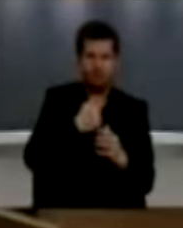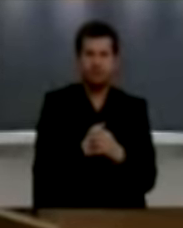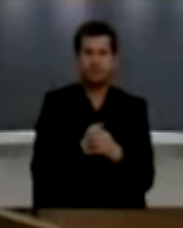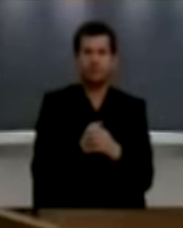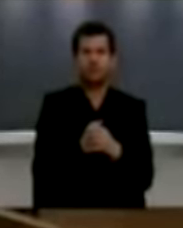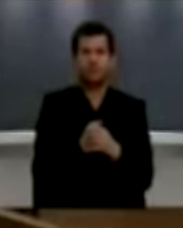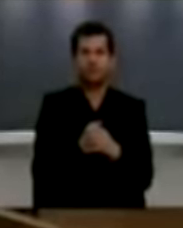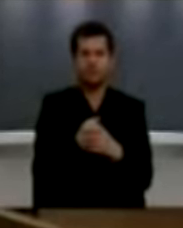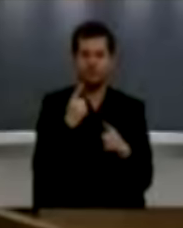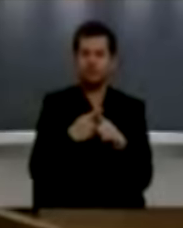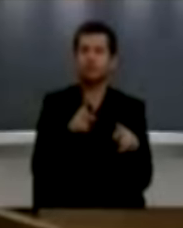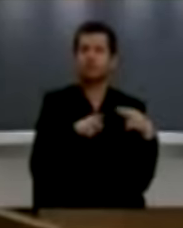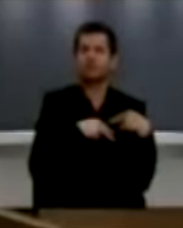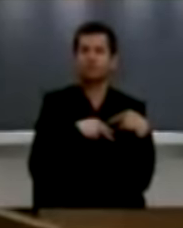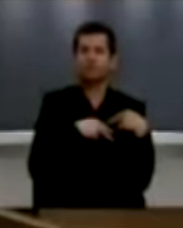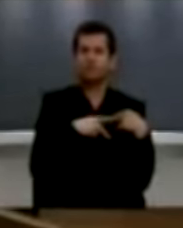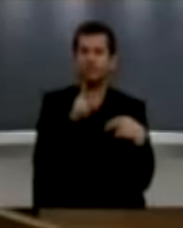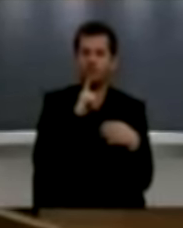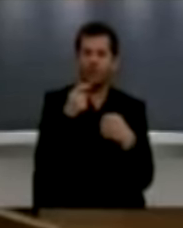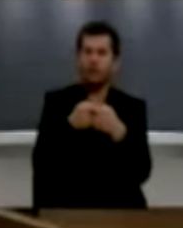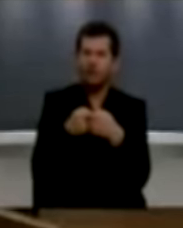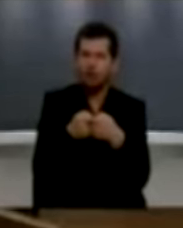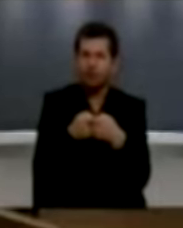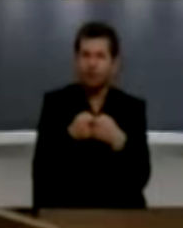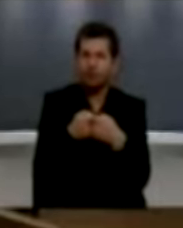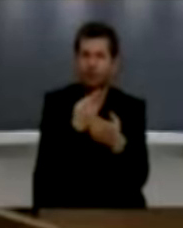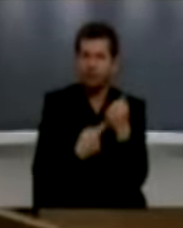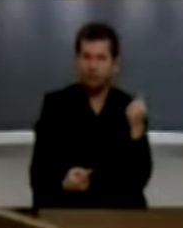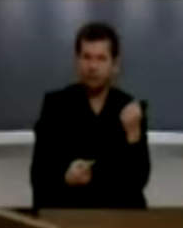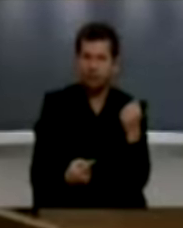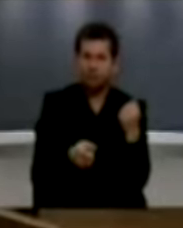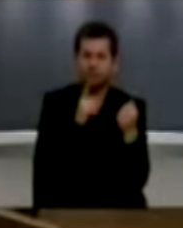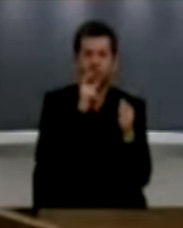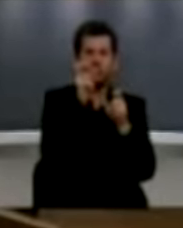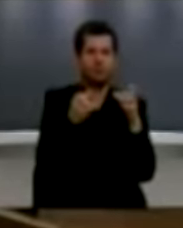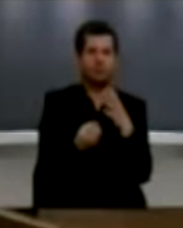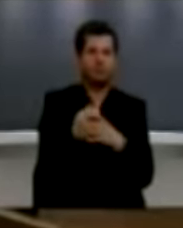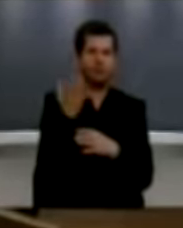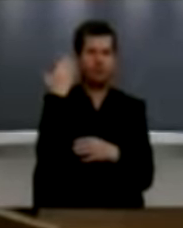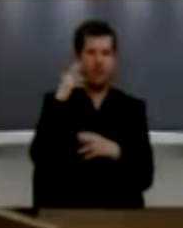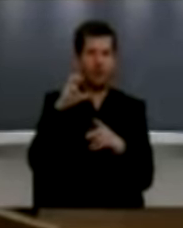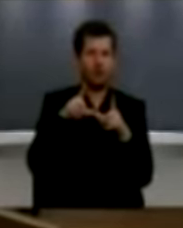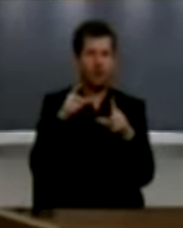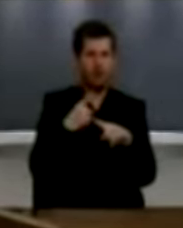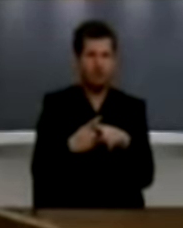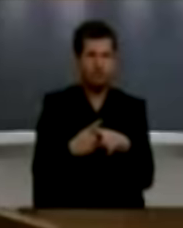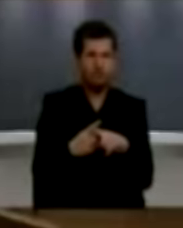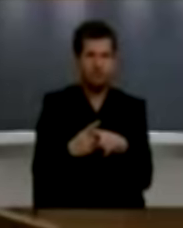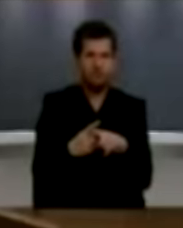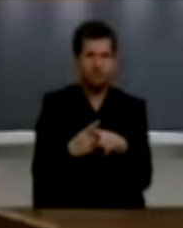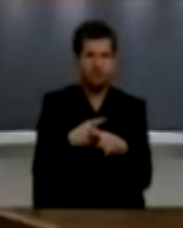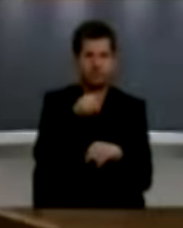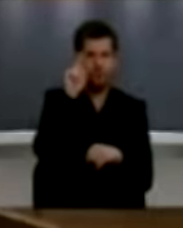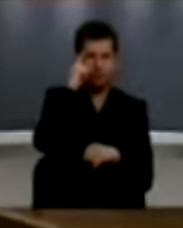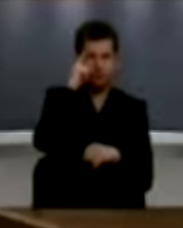të udhichet nga një organizëm i dështuar nga ata që e kanë themelju e Uleksi. A me të vërtet me ndoni që